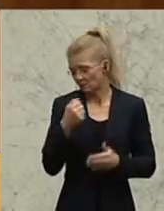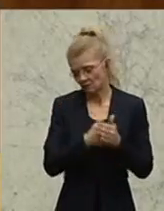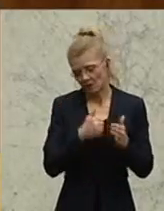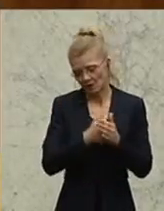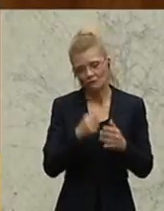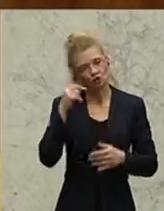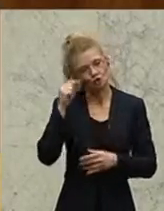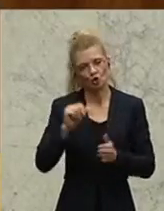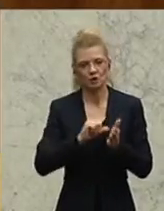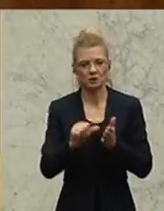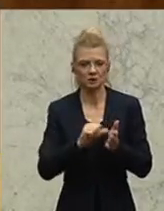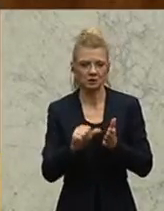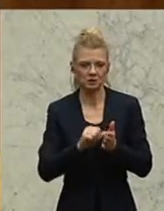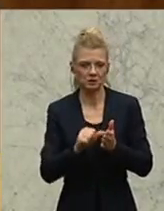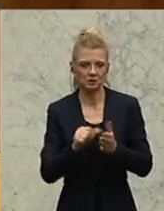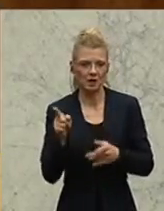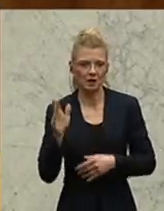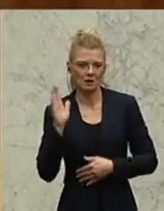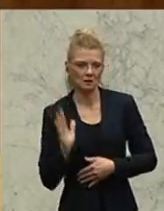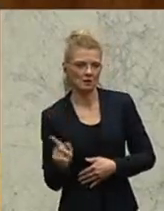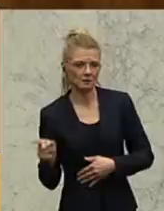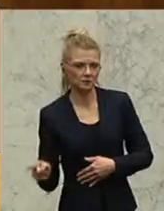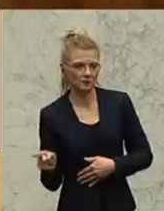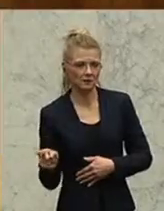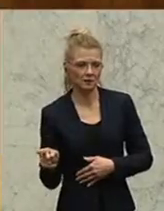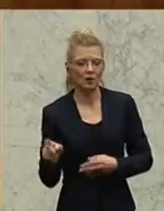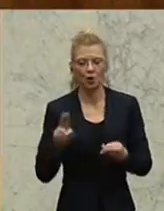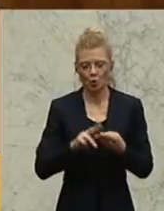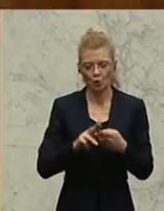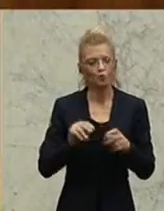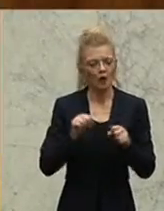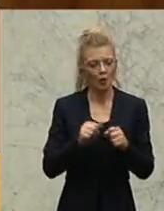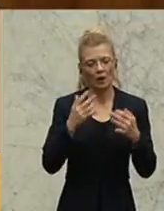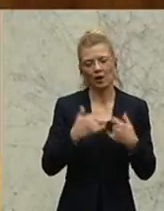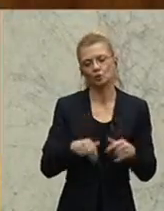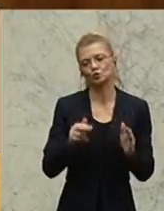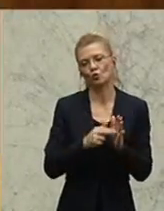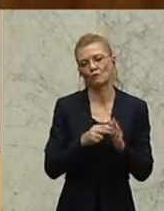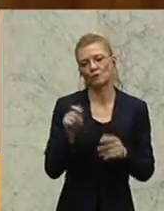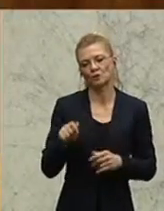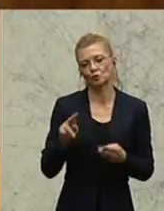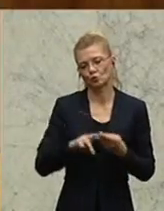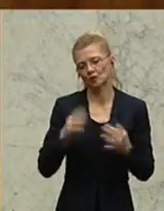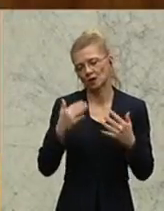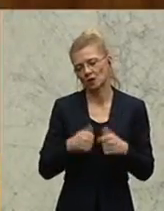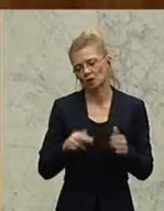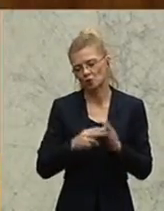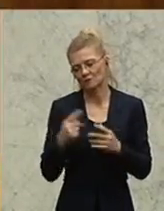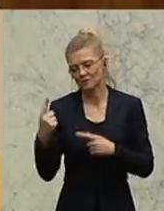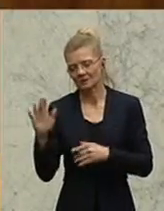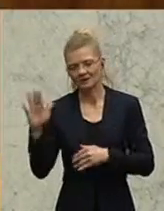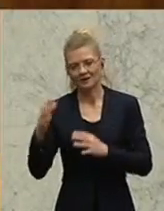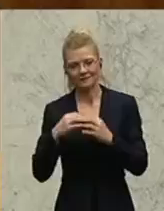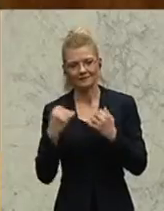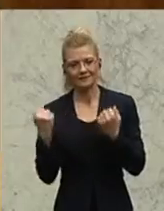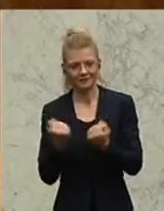Seite der Steuerzahlerinnen und Steuerzahler stehen, ebenso wie auch der Rechnungshofpräsident und der Rechnungshof generell mit seinem Team. Denn